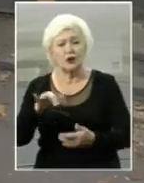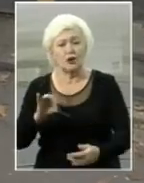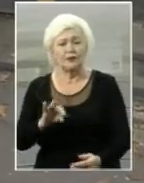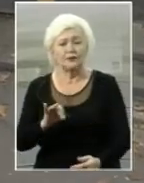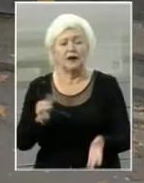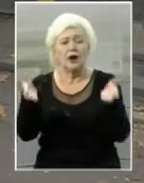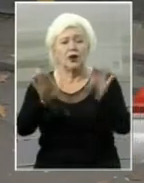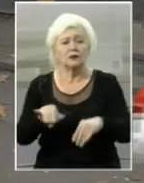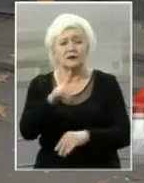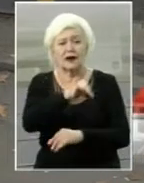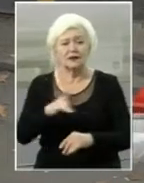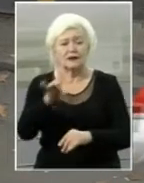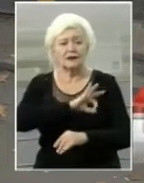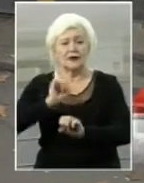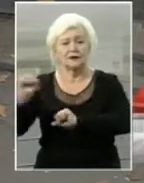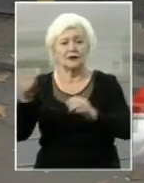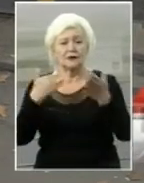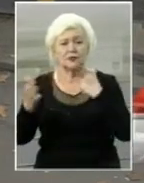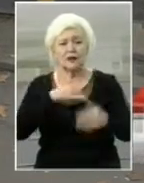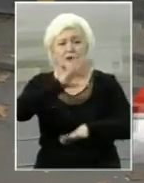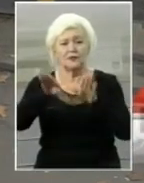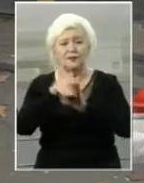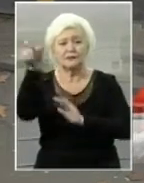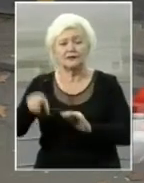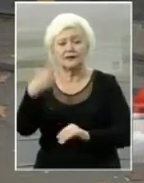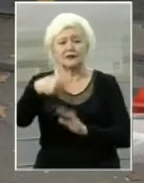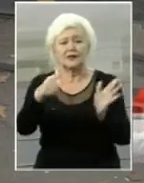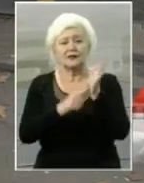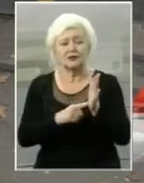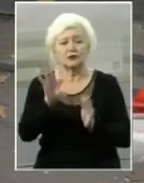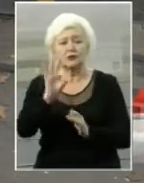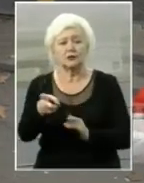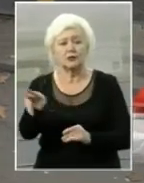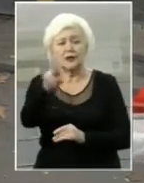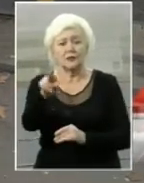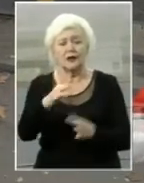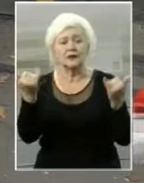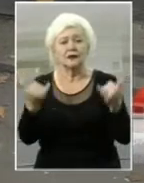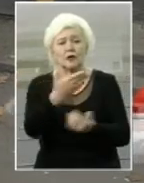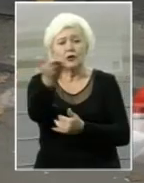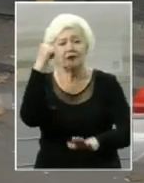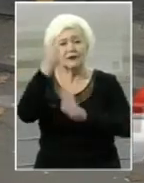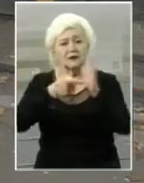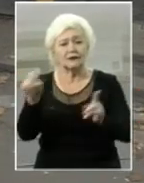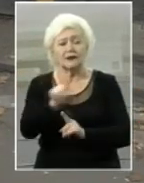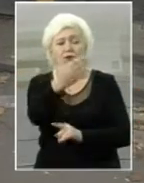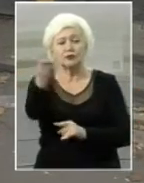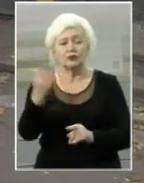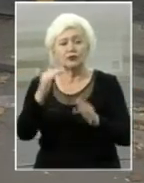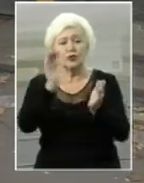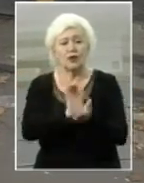Останній раз адвокат спілкувався зі своїм підзахисним 26 жовтня у п'ятницю. Сьогодні ж він дізнався, що його